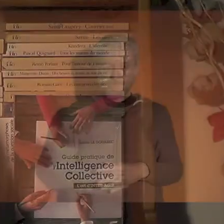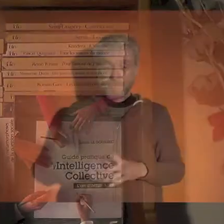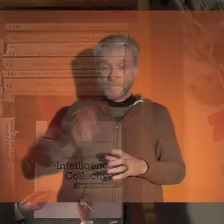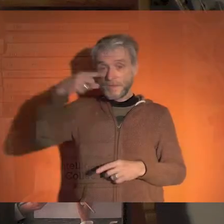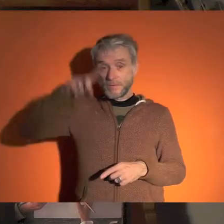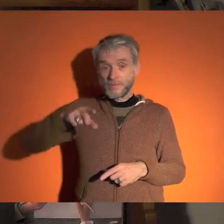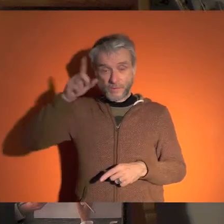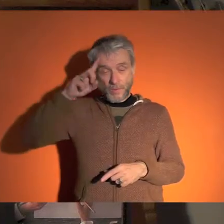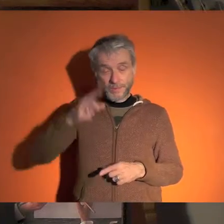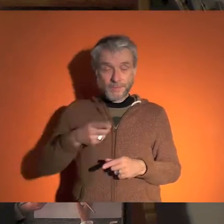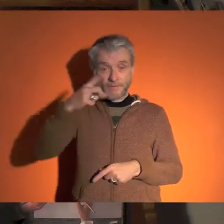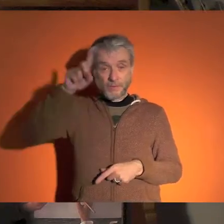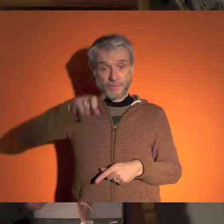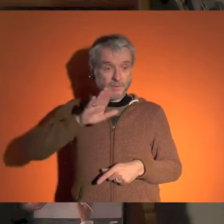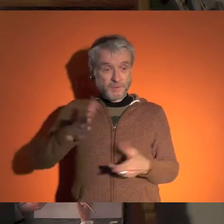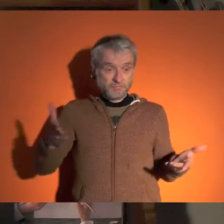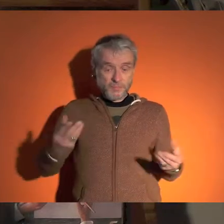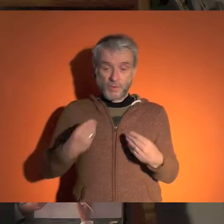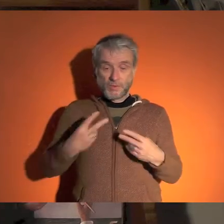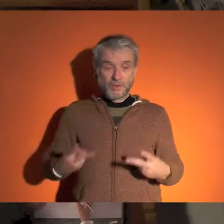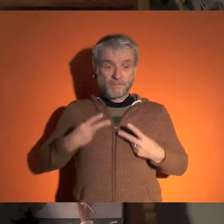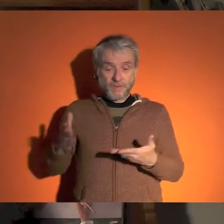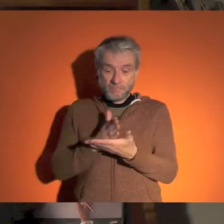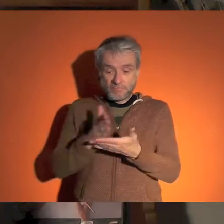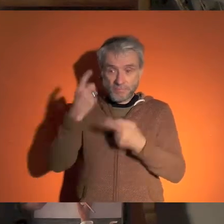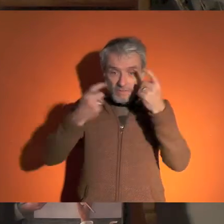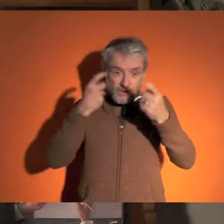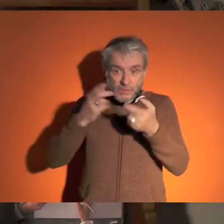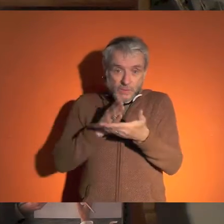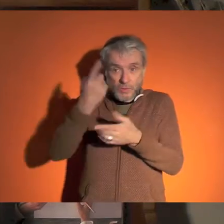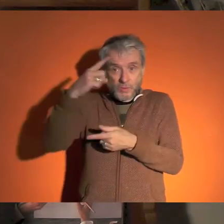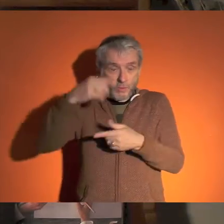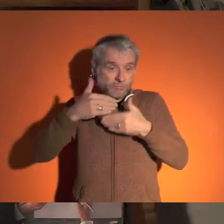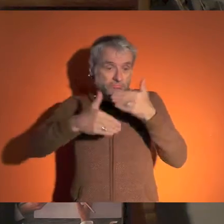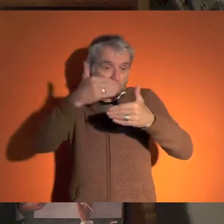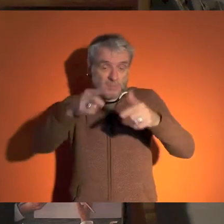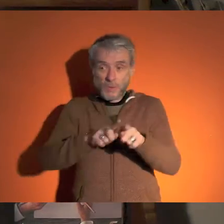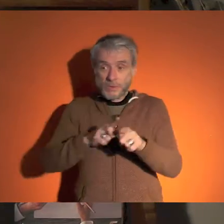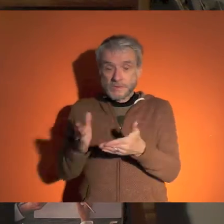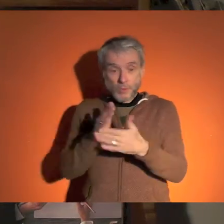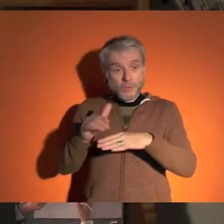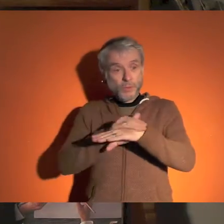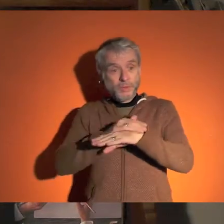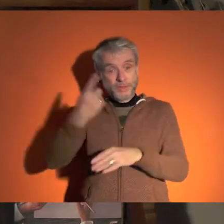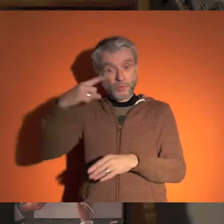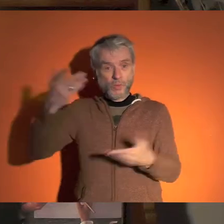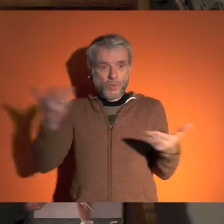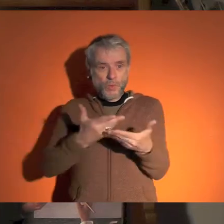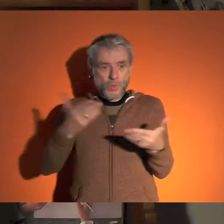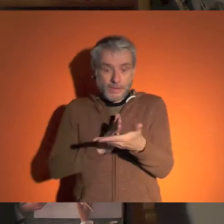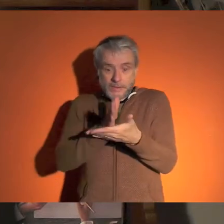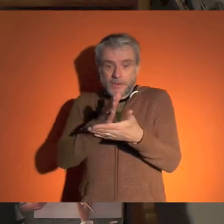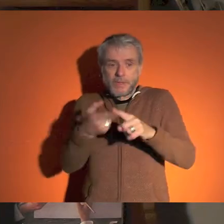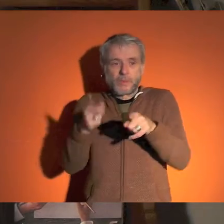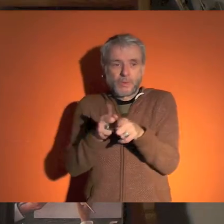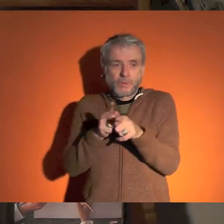Pourquoi la philosophie ? Parce que la philosophie, c'est ce qui nous permet de penser le sens de notre vie et notre projet politique, c'est avant tout